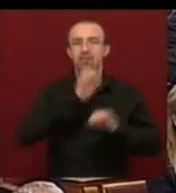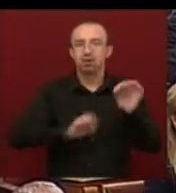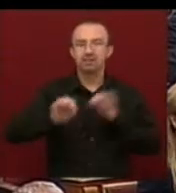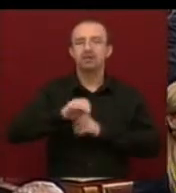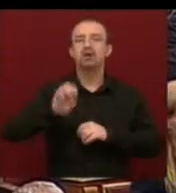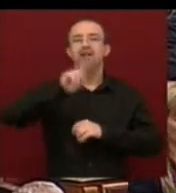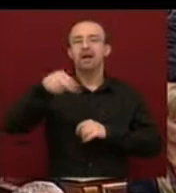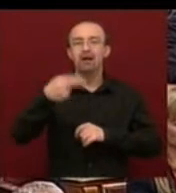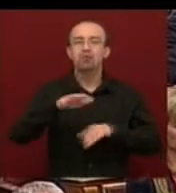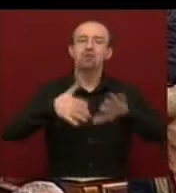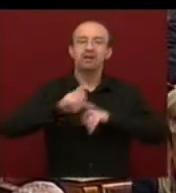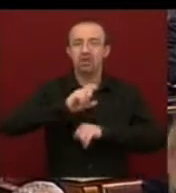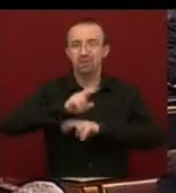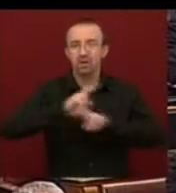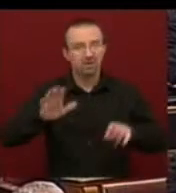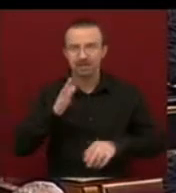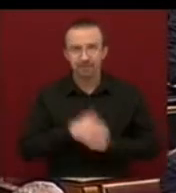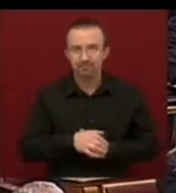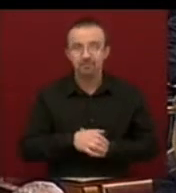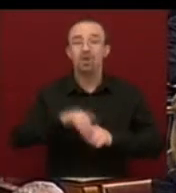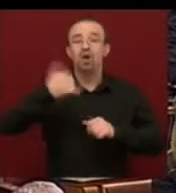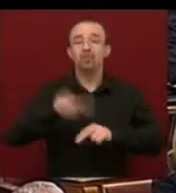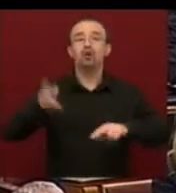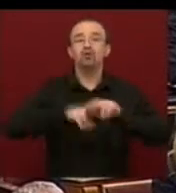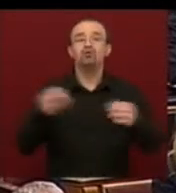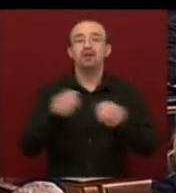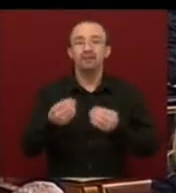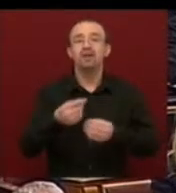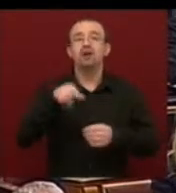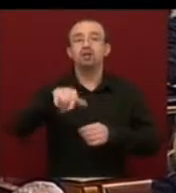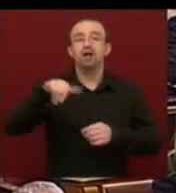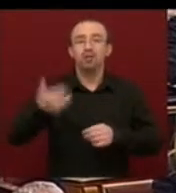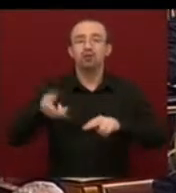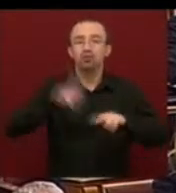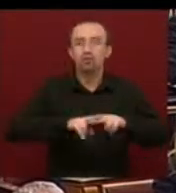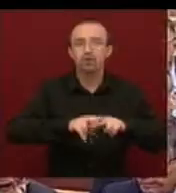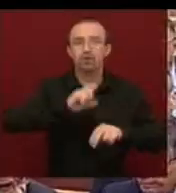miatt van. A bajok döntő többsége amiatt van, mert önök 8 évig kormányoztak.